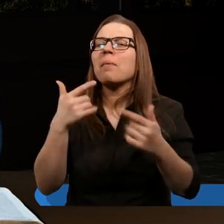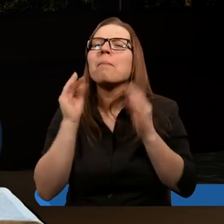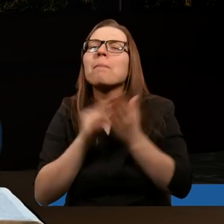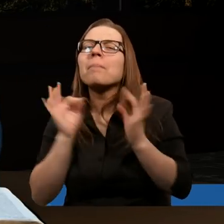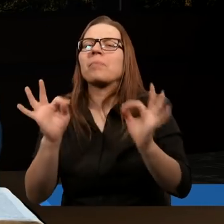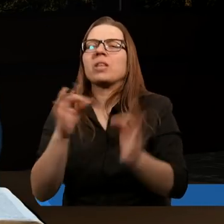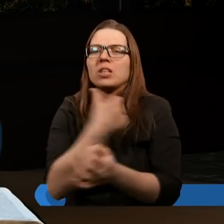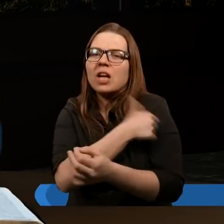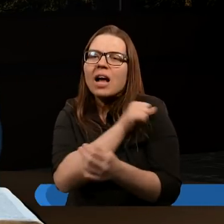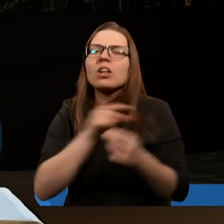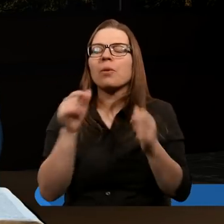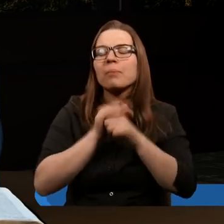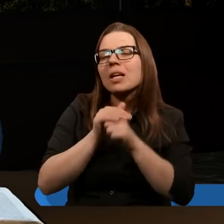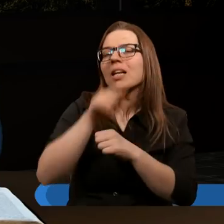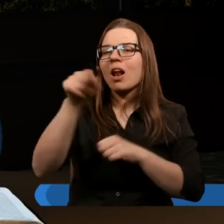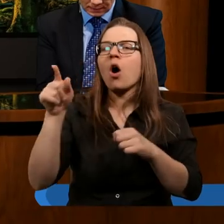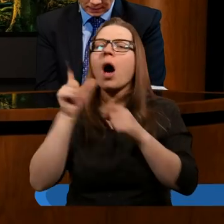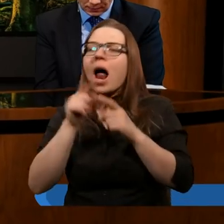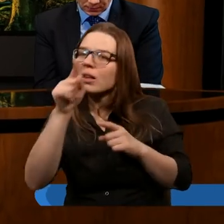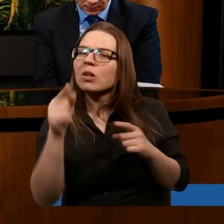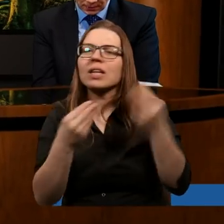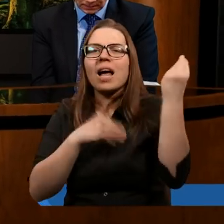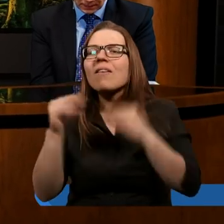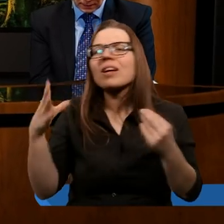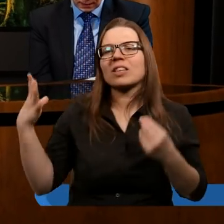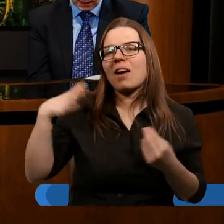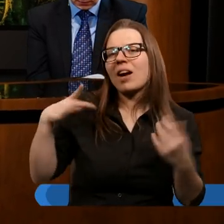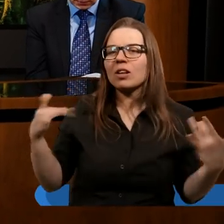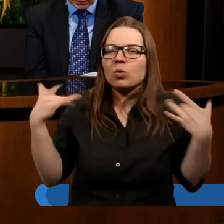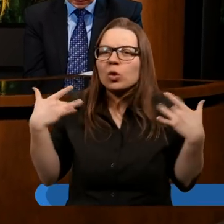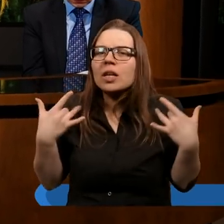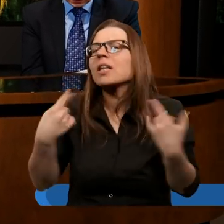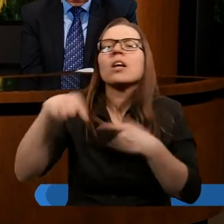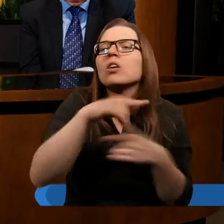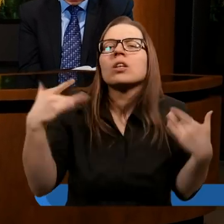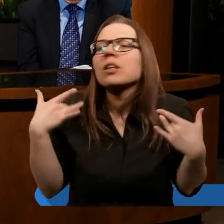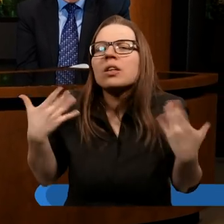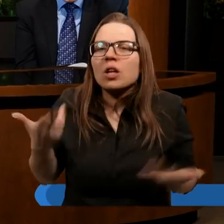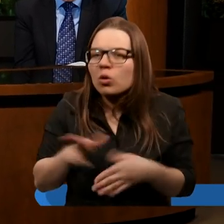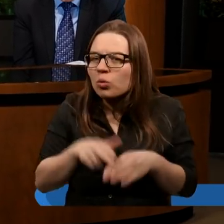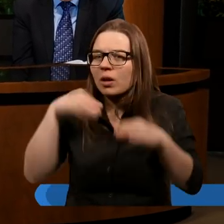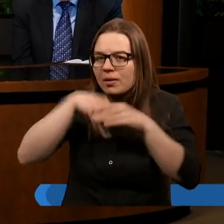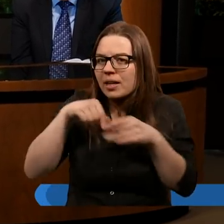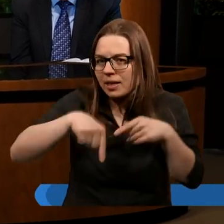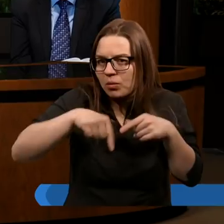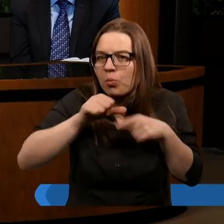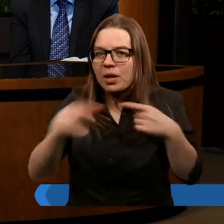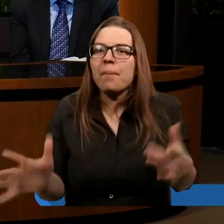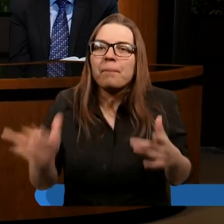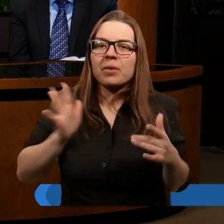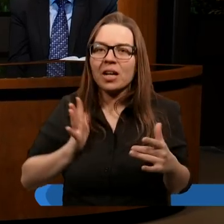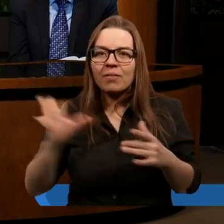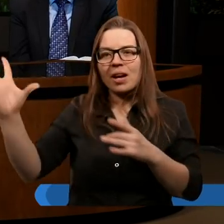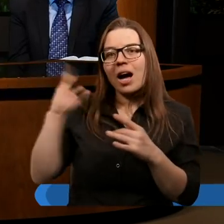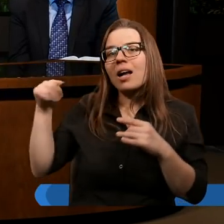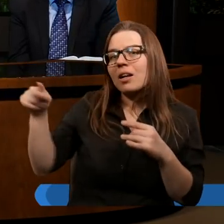chrześcijaństwo, przyjaźń z Tobą, bo to największa wartość życia. A to życie, które tutaj przeżywamy z Tobą,